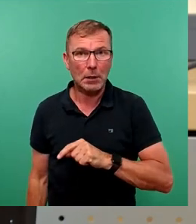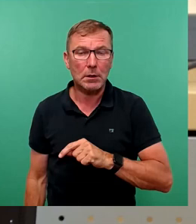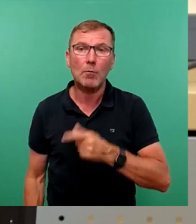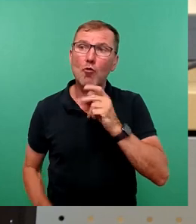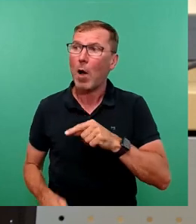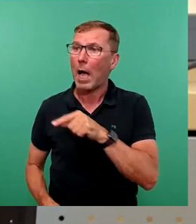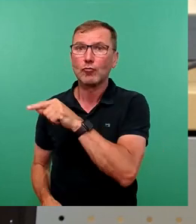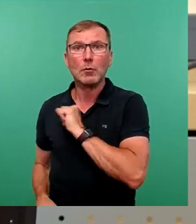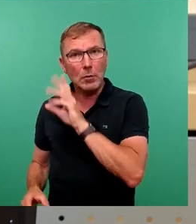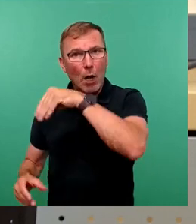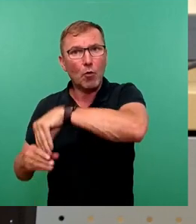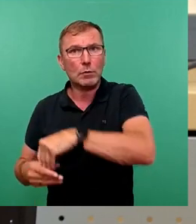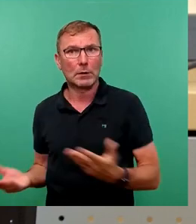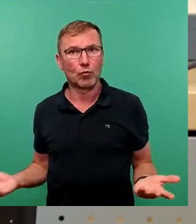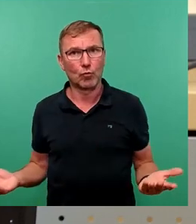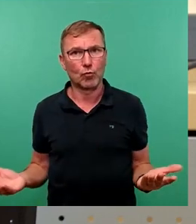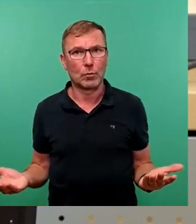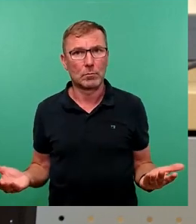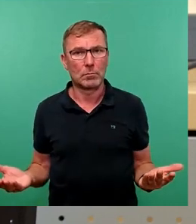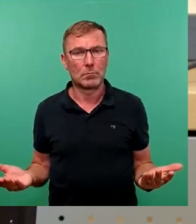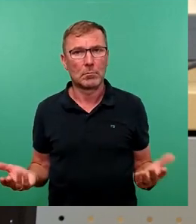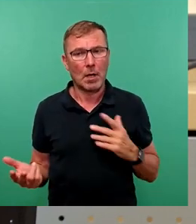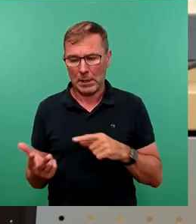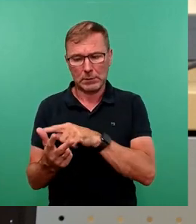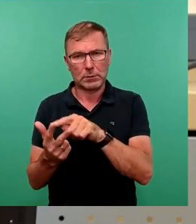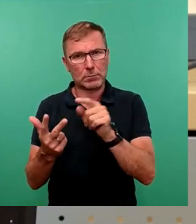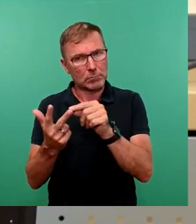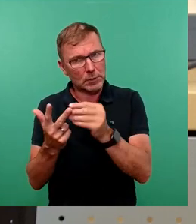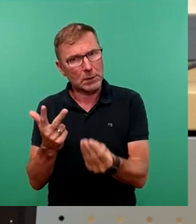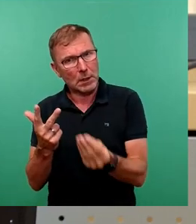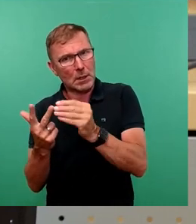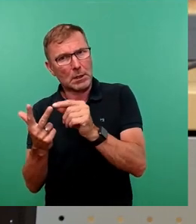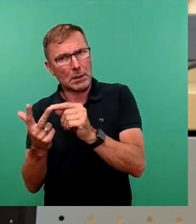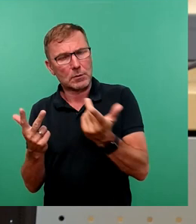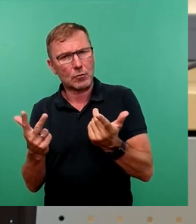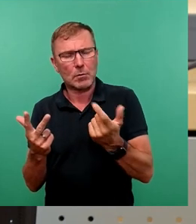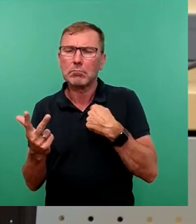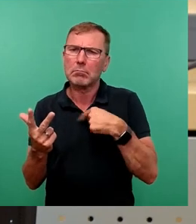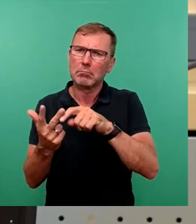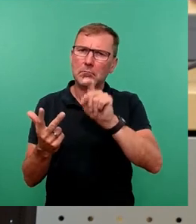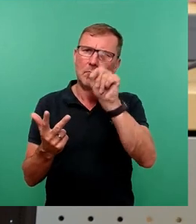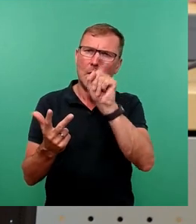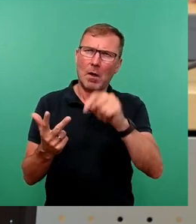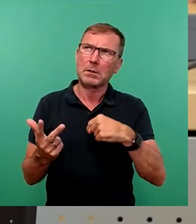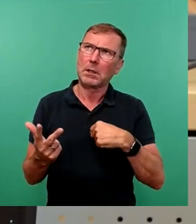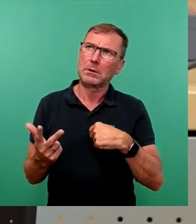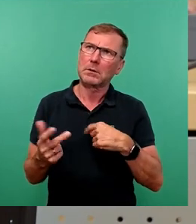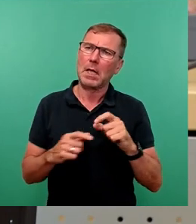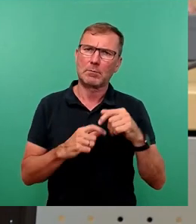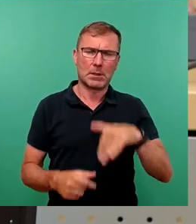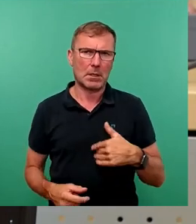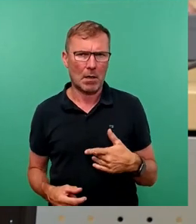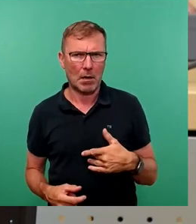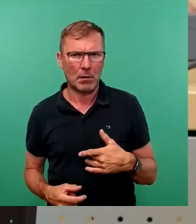gehört dort eigentlich auch mit dazu. Deswegen ist das so ein bisschen ein Fragezeichen, was bei uns entstanden ist. Und